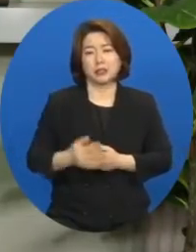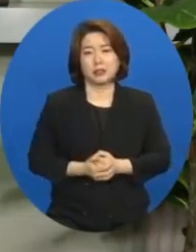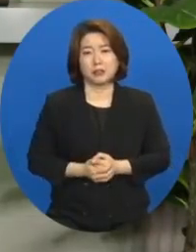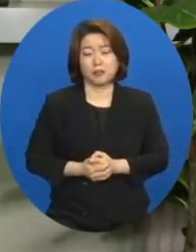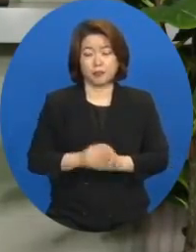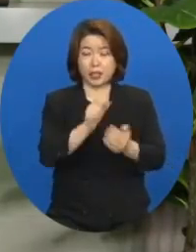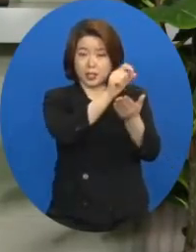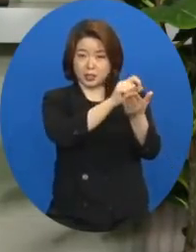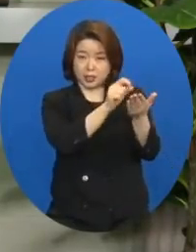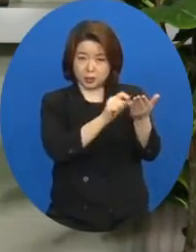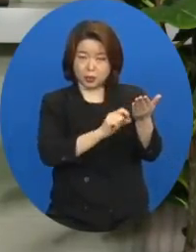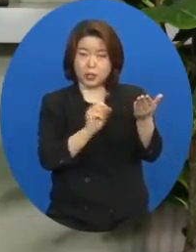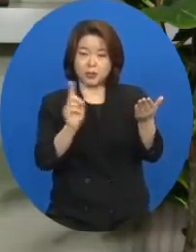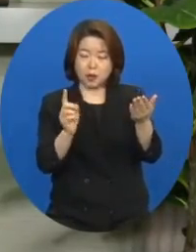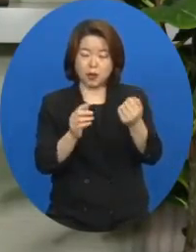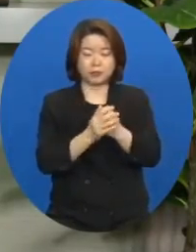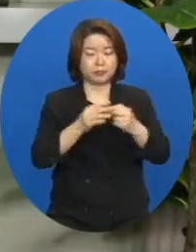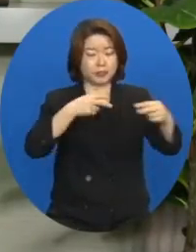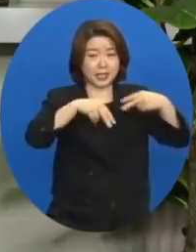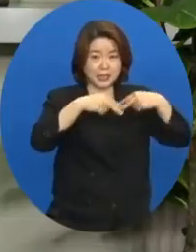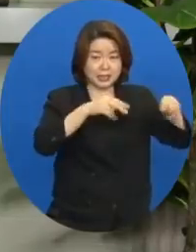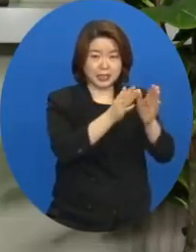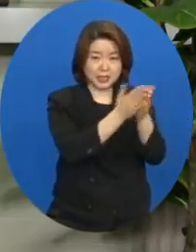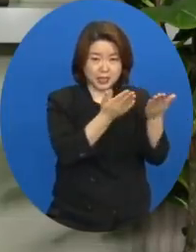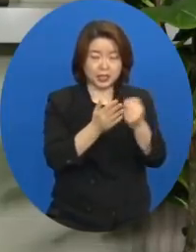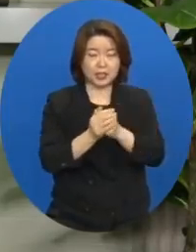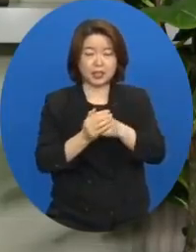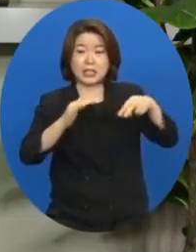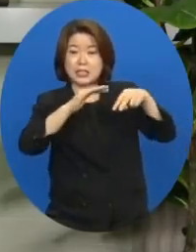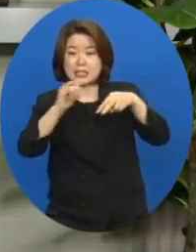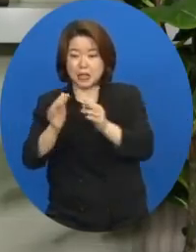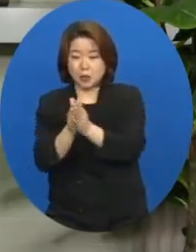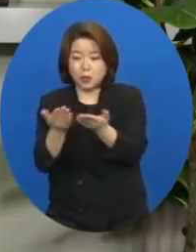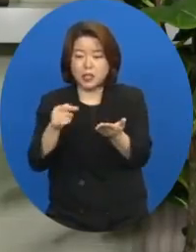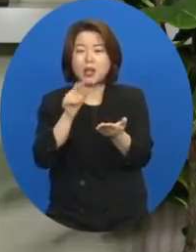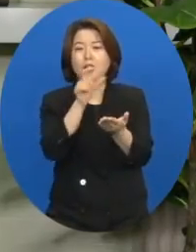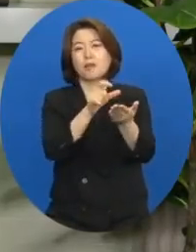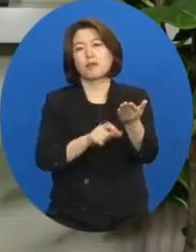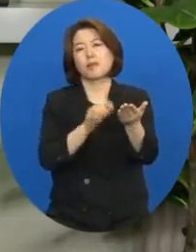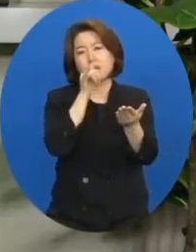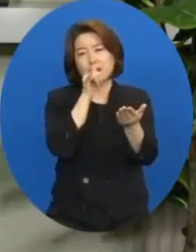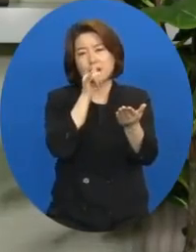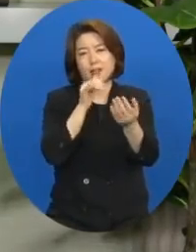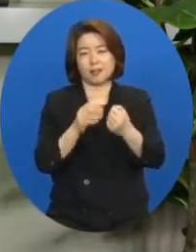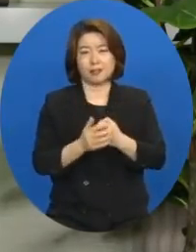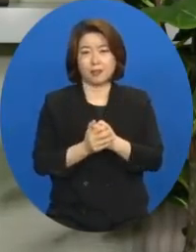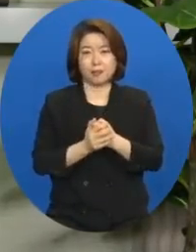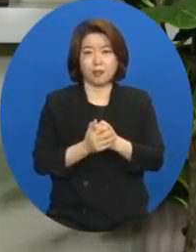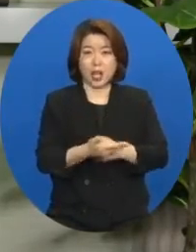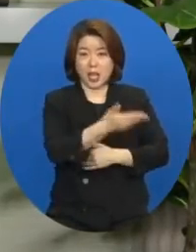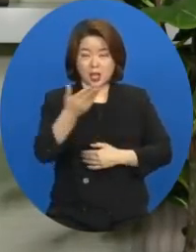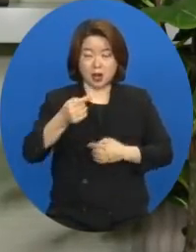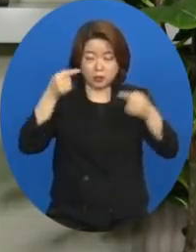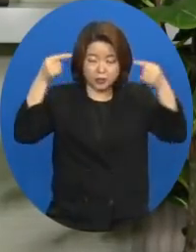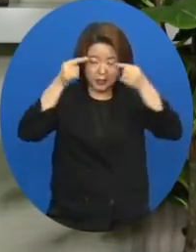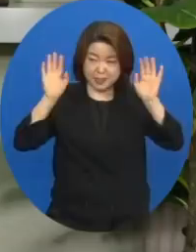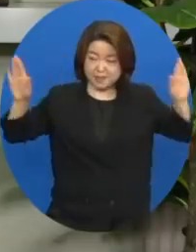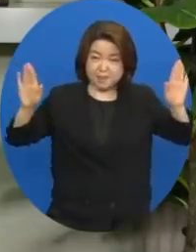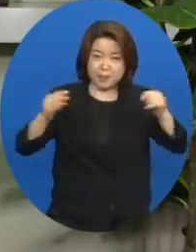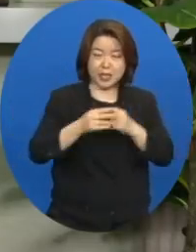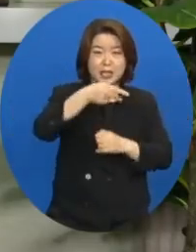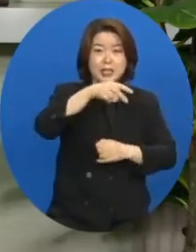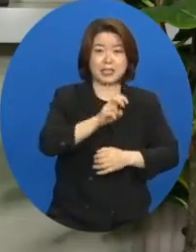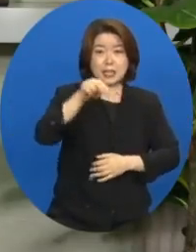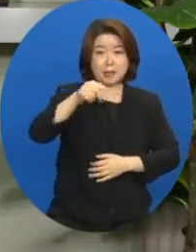기록이 사사기와 사무엘서에 나옵니다. 여러분 삼손 아시죠? 아주